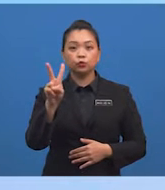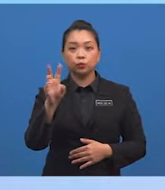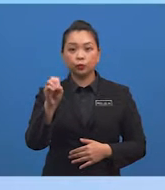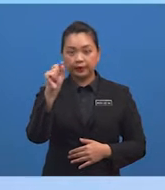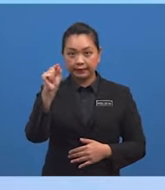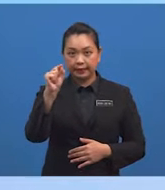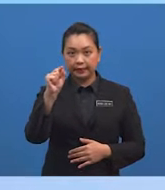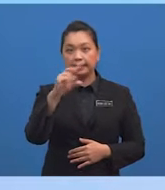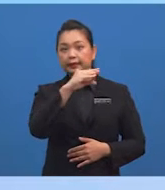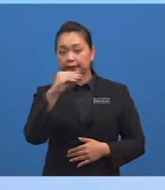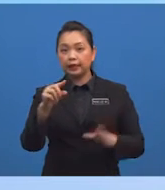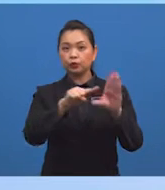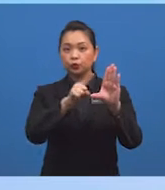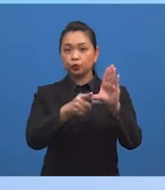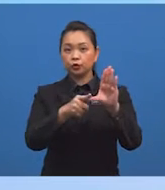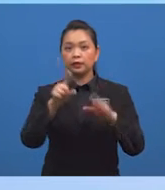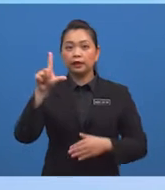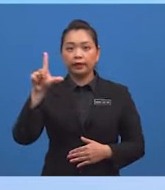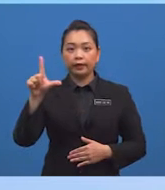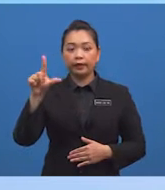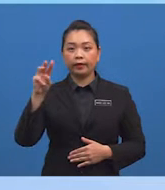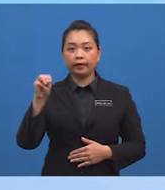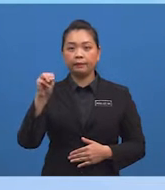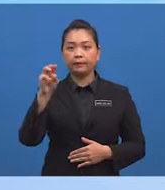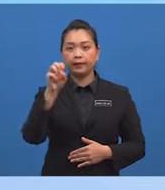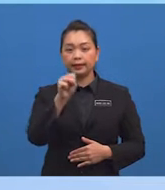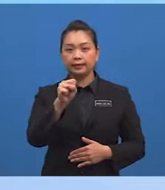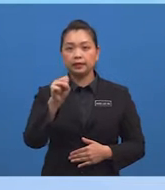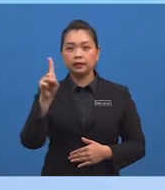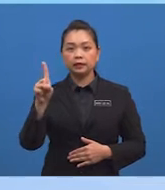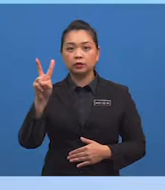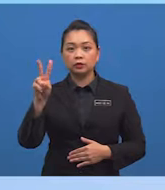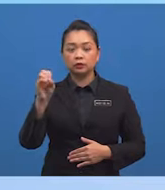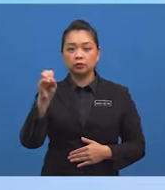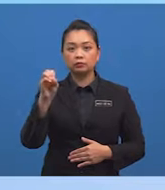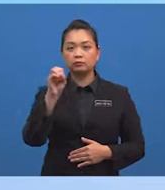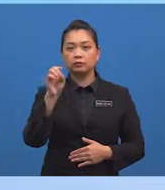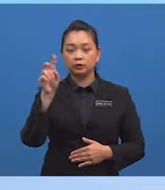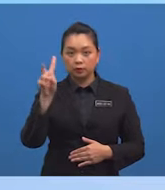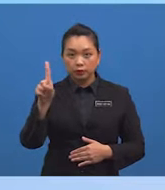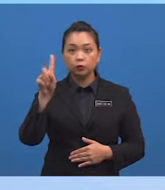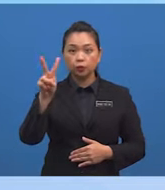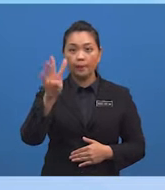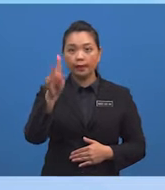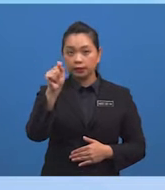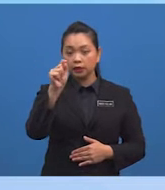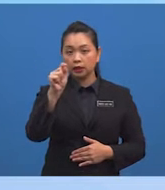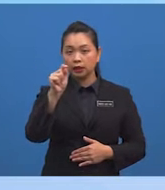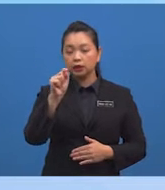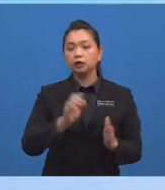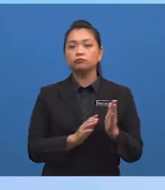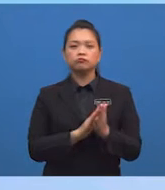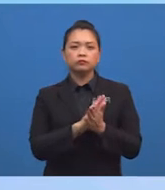darjah dan sudut LMS ialah 124 darjah Oleh kerana